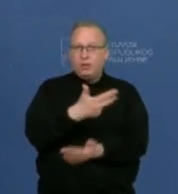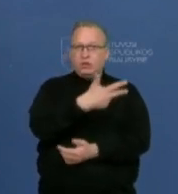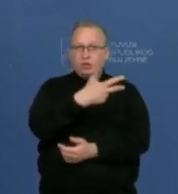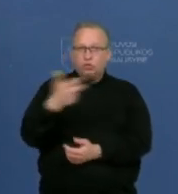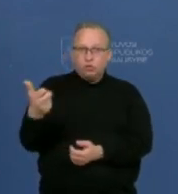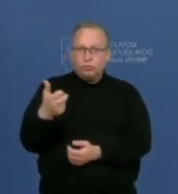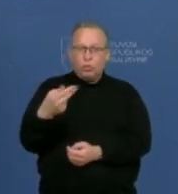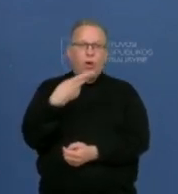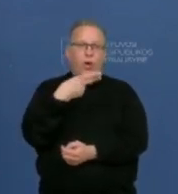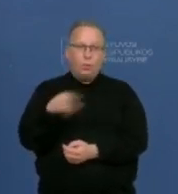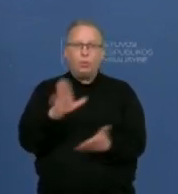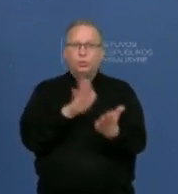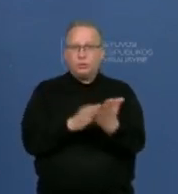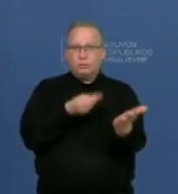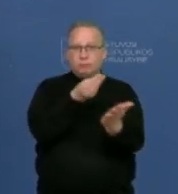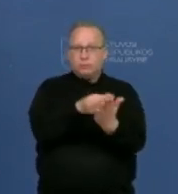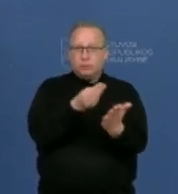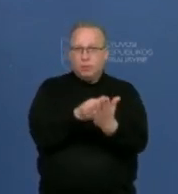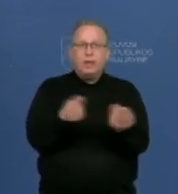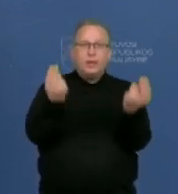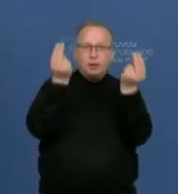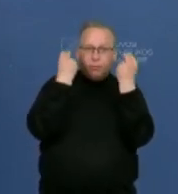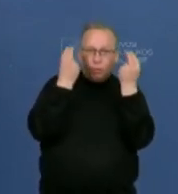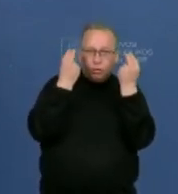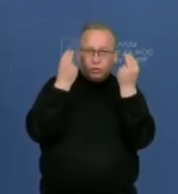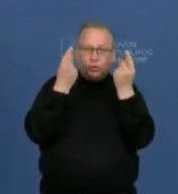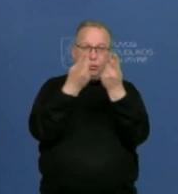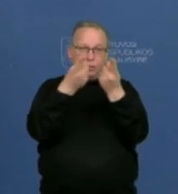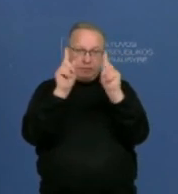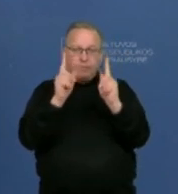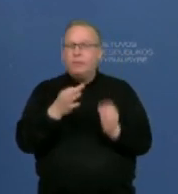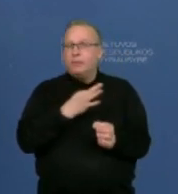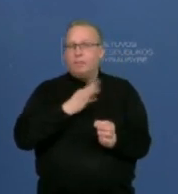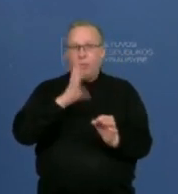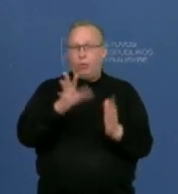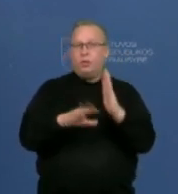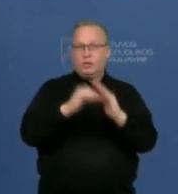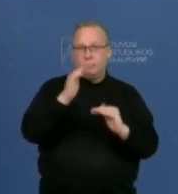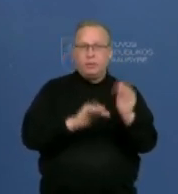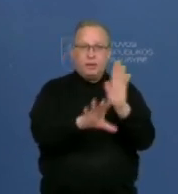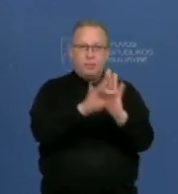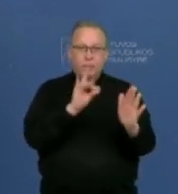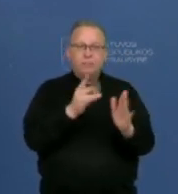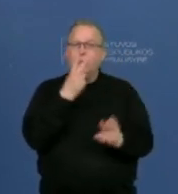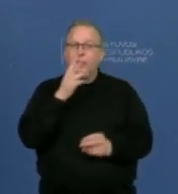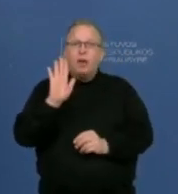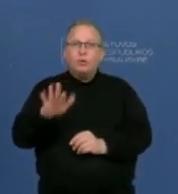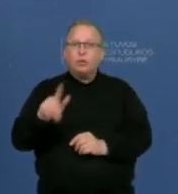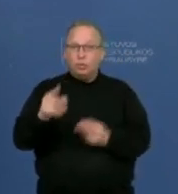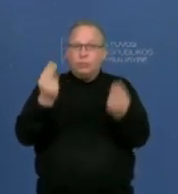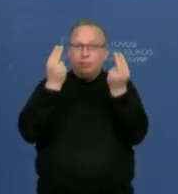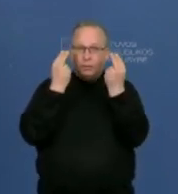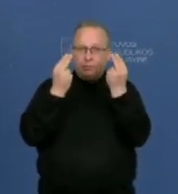eurų stipendiją studijų laikotarpyje. Nepriklausomai, kokią specializaciją pasirinkęs ir nepriklausomai nuo to, ar po